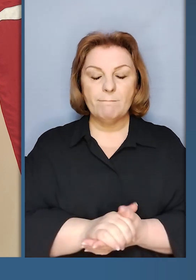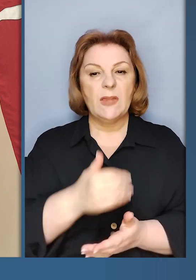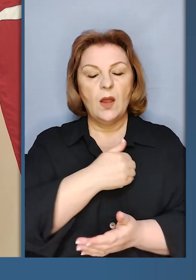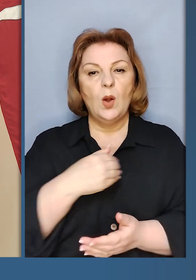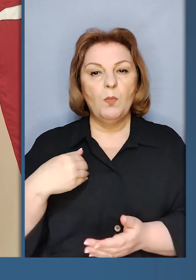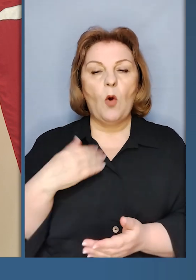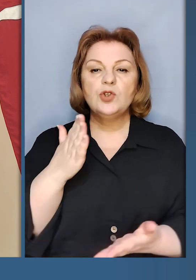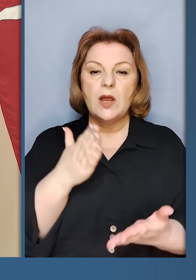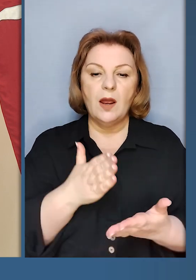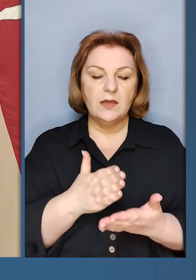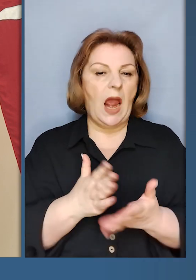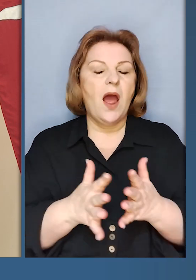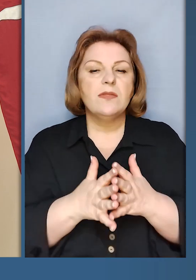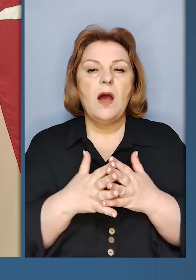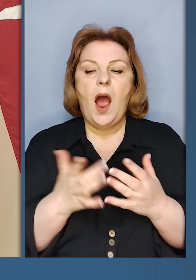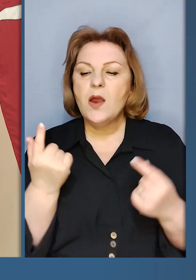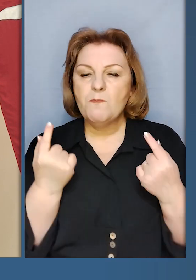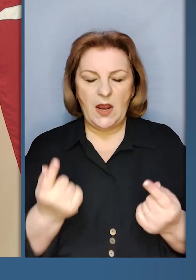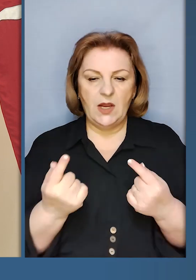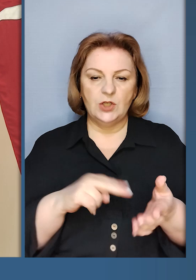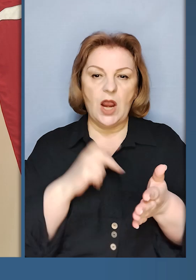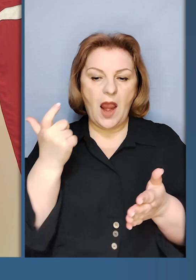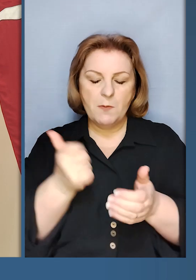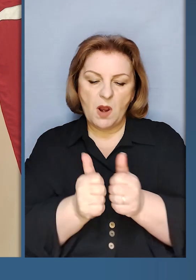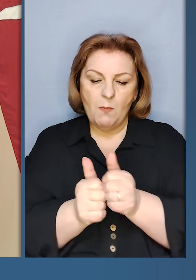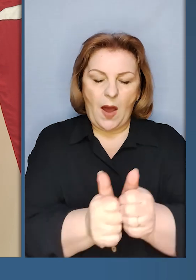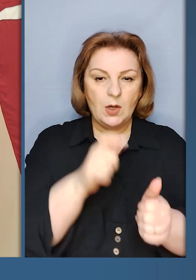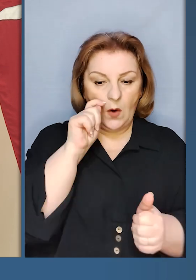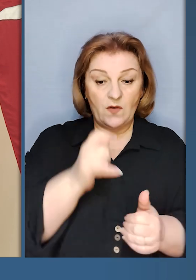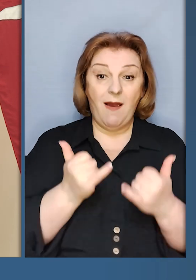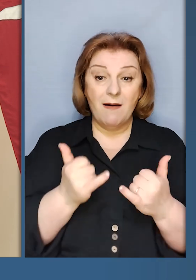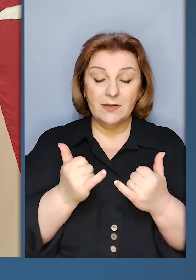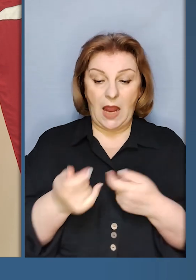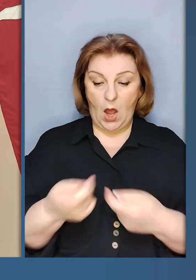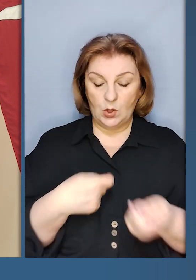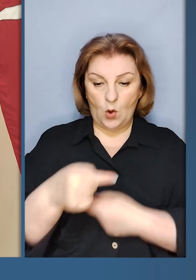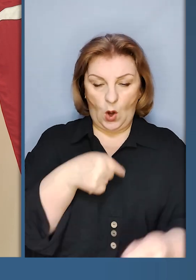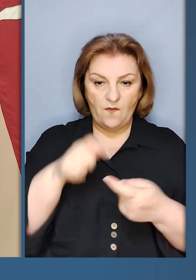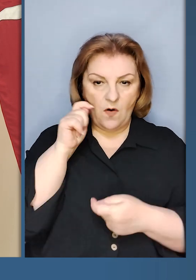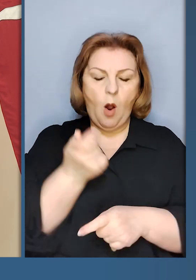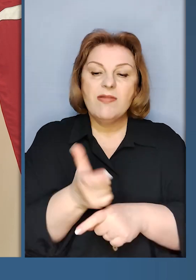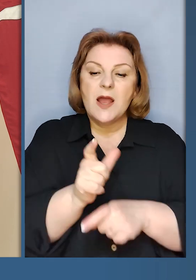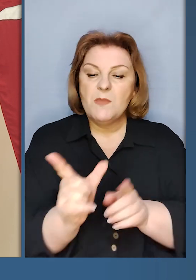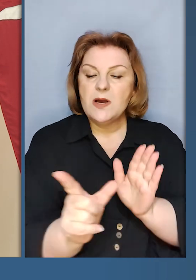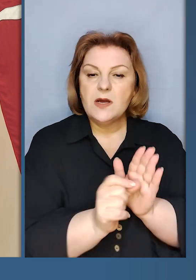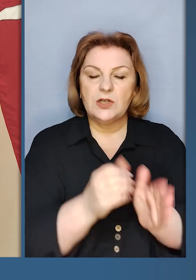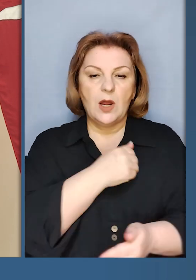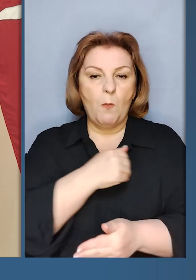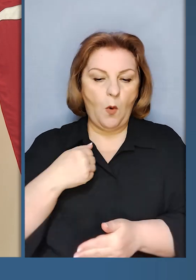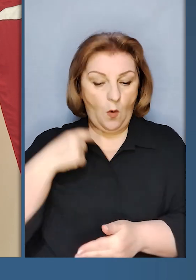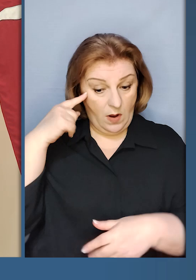Польща є найбільшим економічним партнером України. Сьогодні товаробіг України найбільших з Польщею.